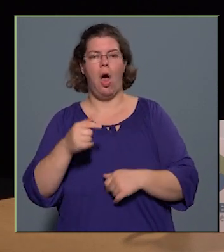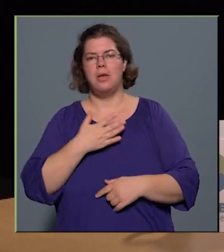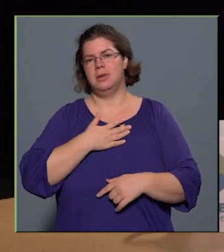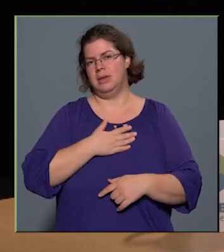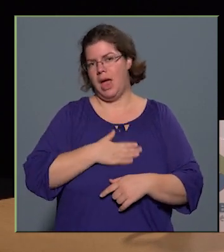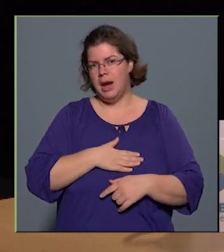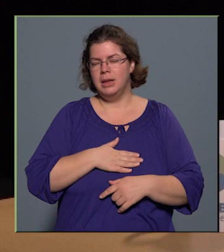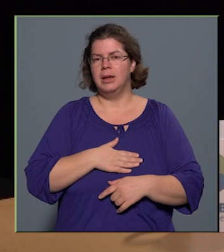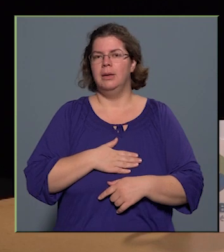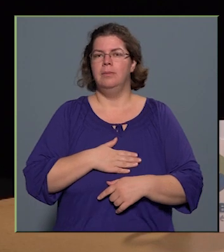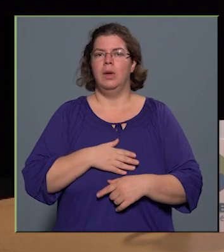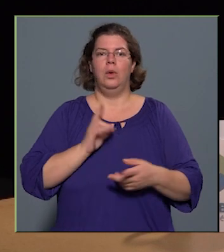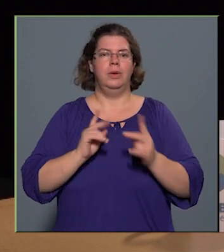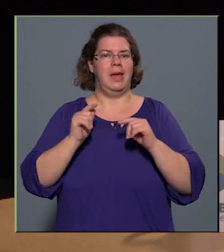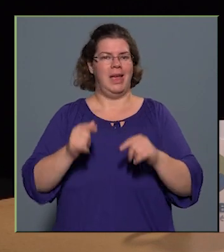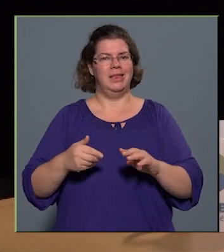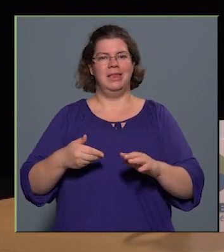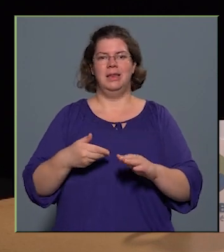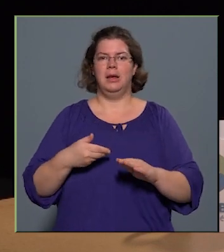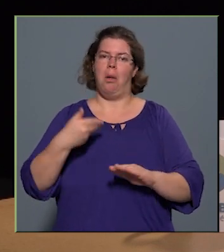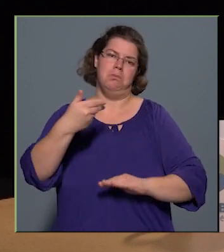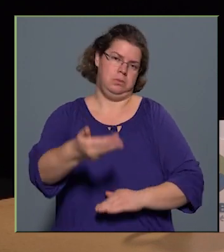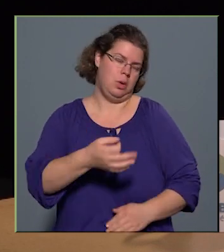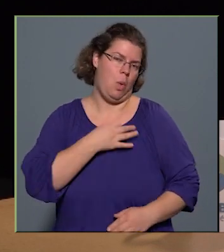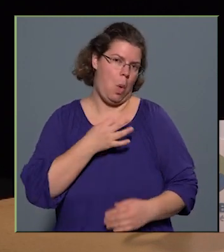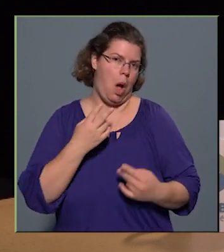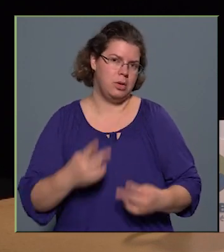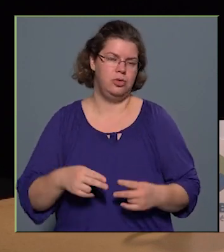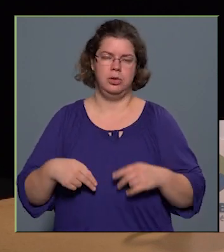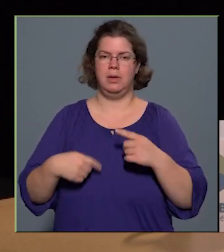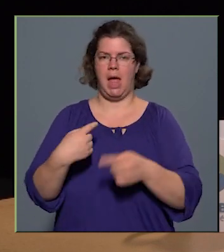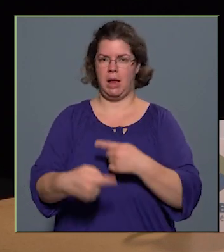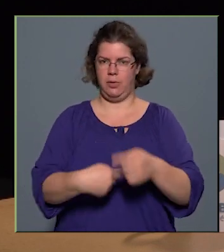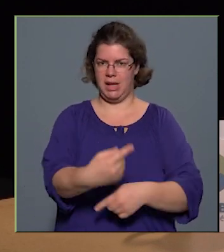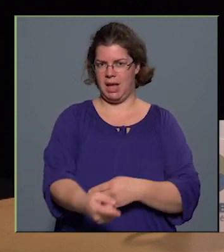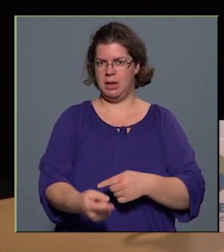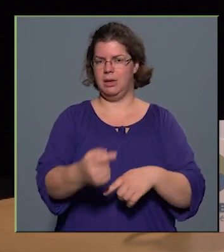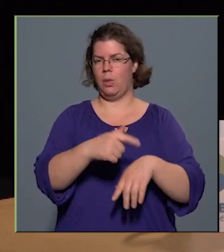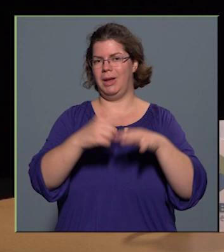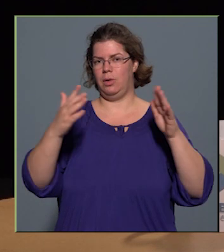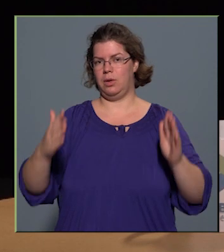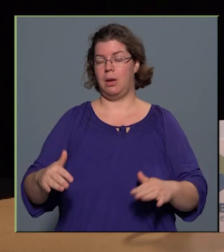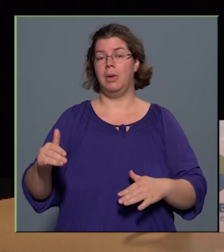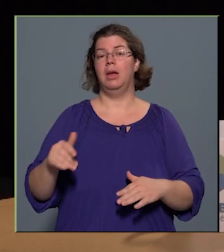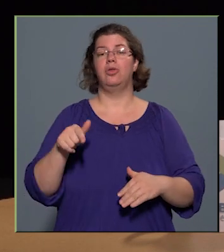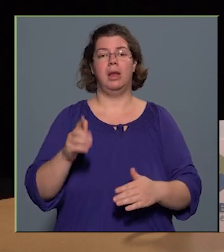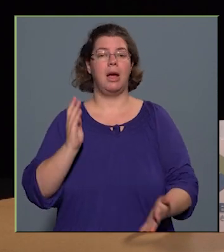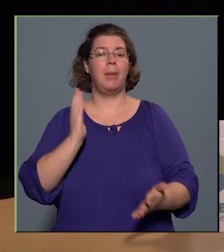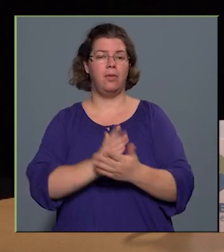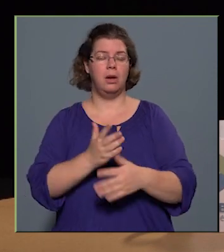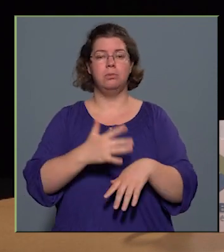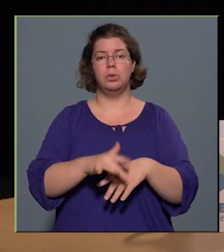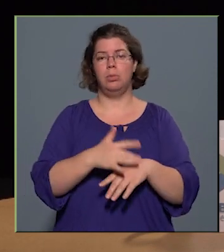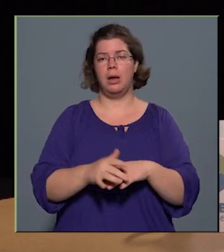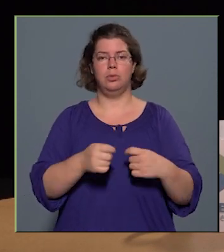szeretném, hogy ez kapjon hangsúlyt, az elkövetkezendő időszakban, és énnek megfelelően próbálom majd